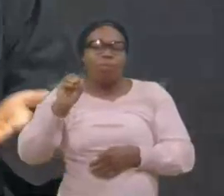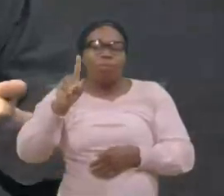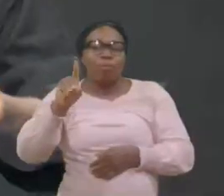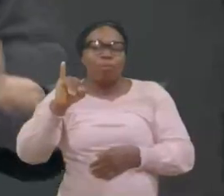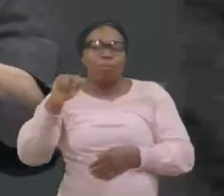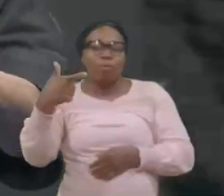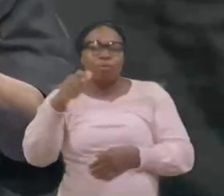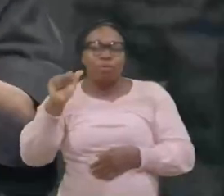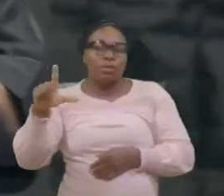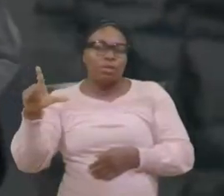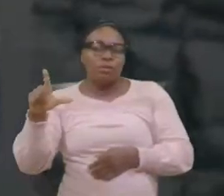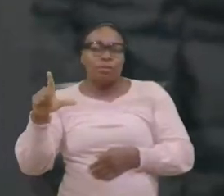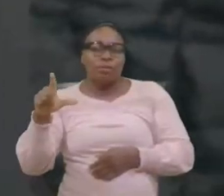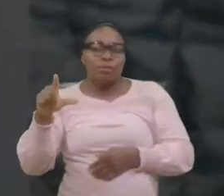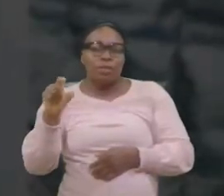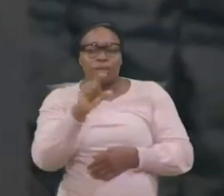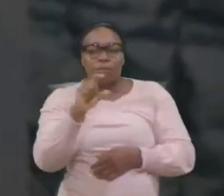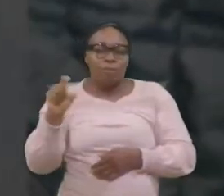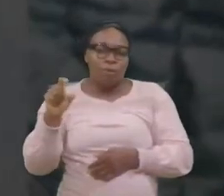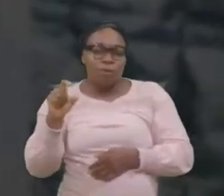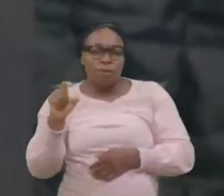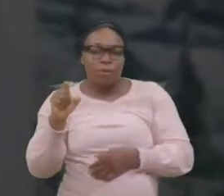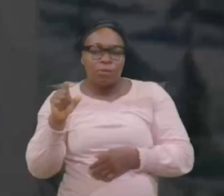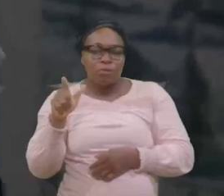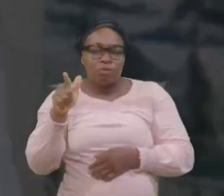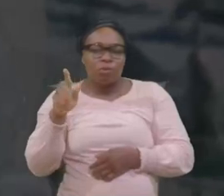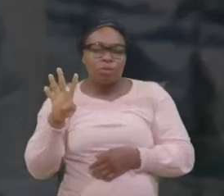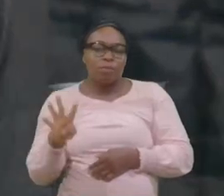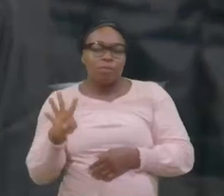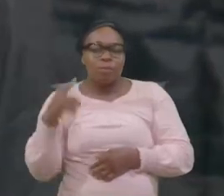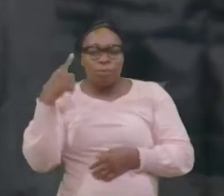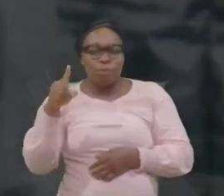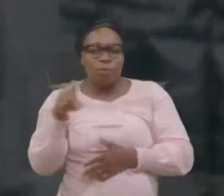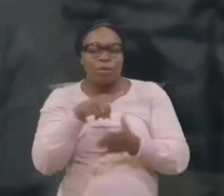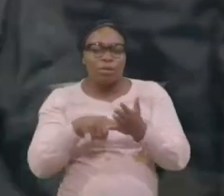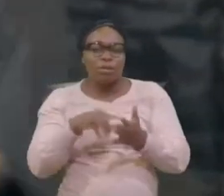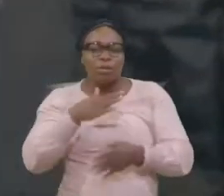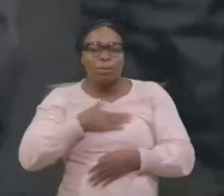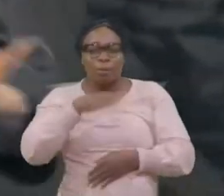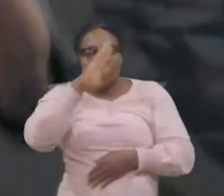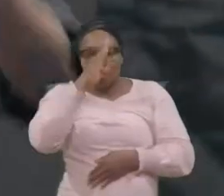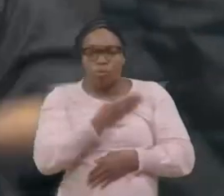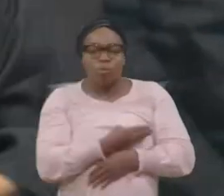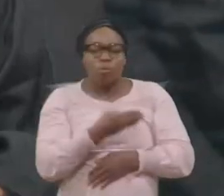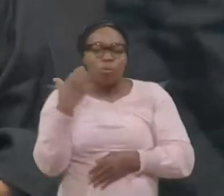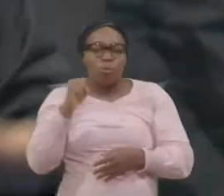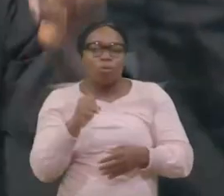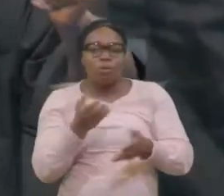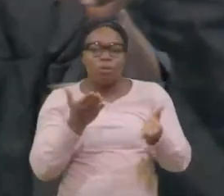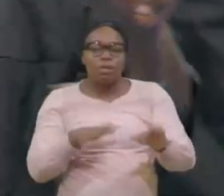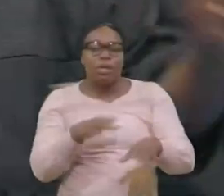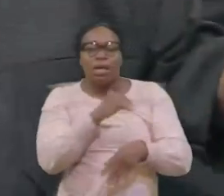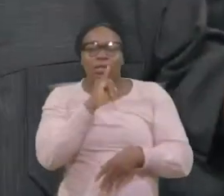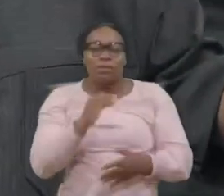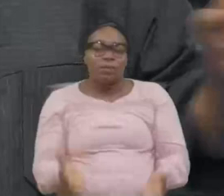verset 24 car mon fils que voici était mort et